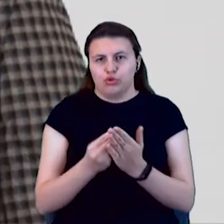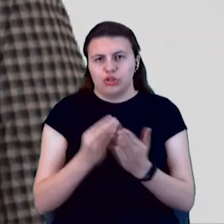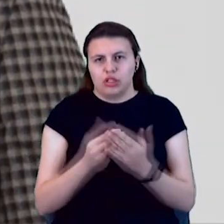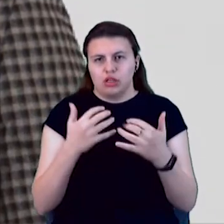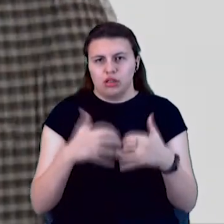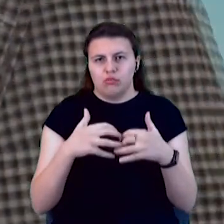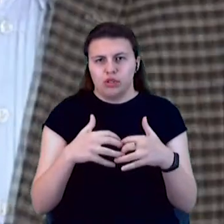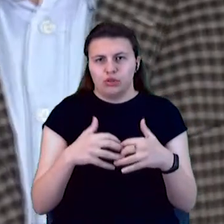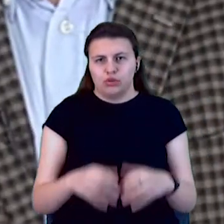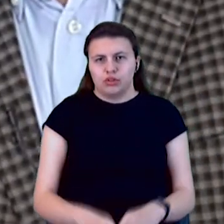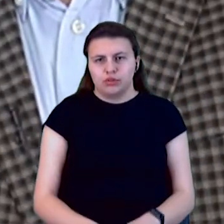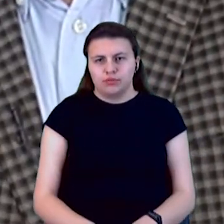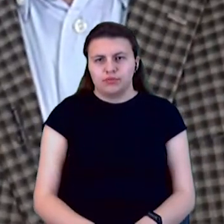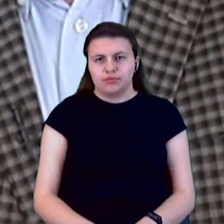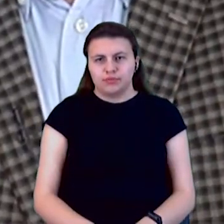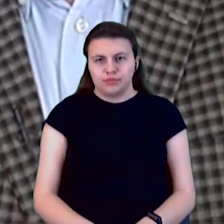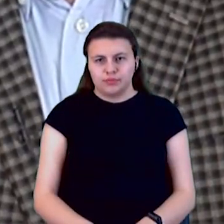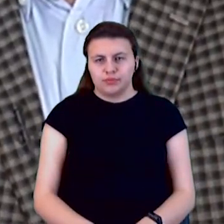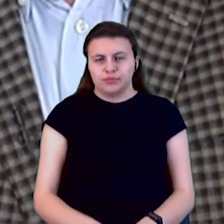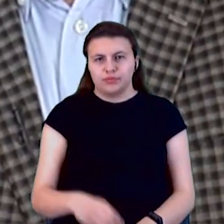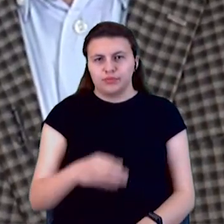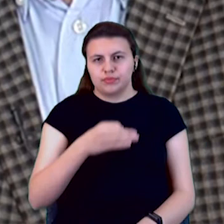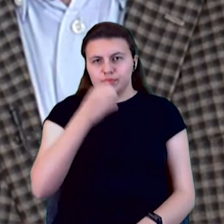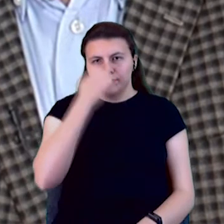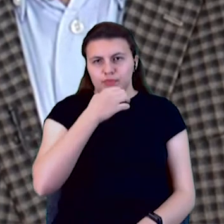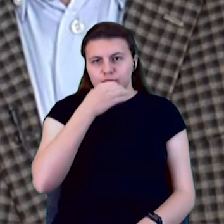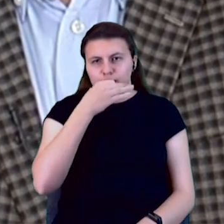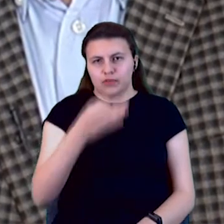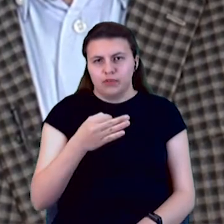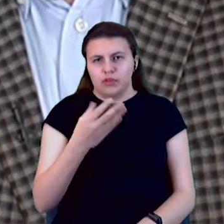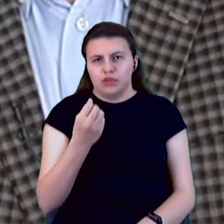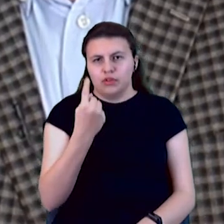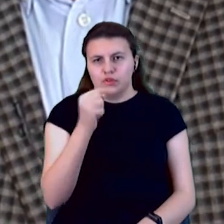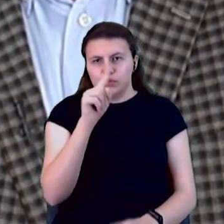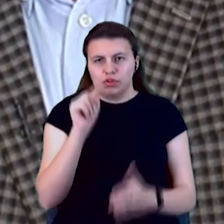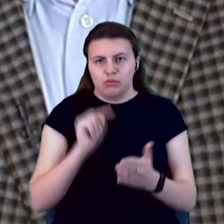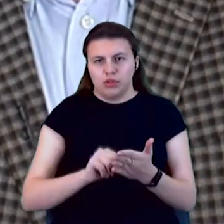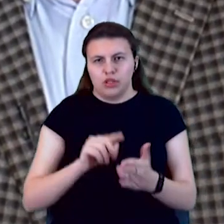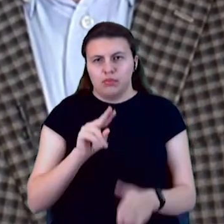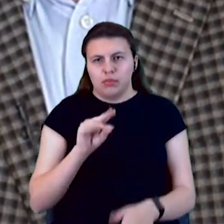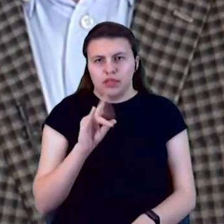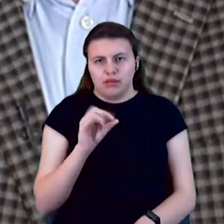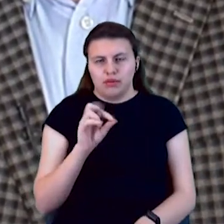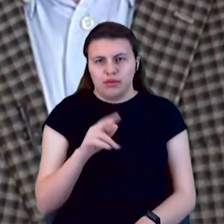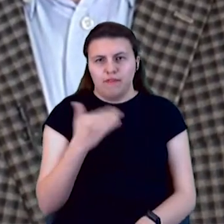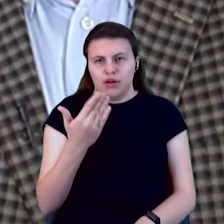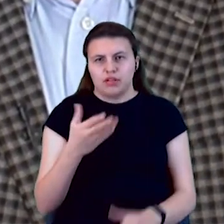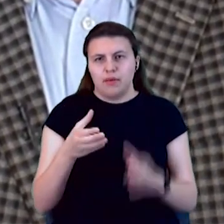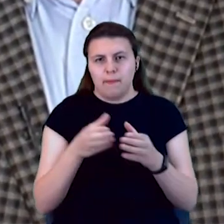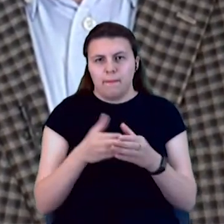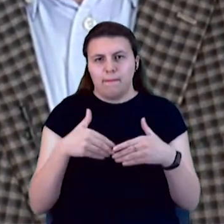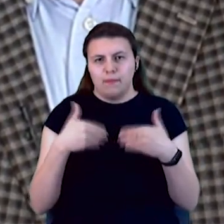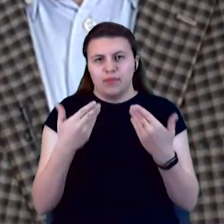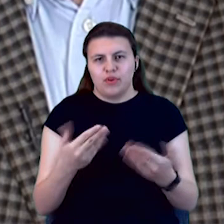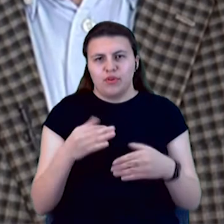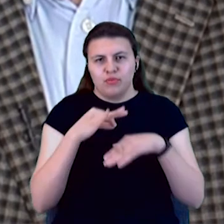Дякую вам за відповідь. Пане Ілля, ще одне запитання по передвиборчій програмі вам. Ваша партія пропонує провести модернізацію